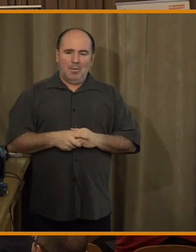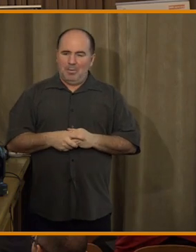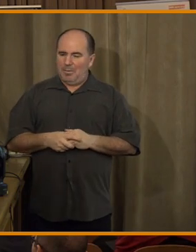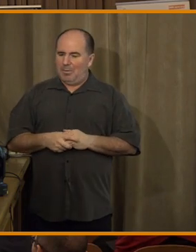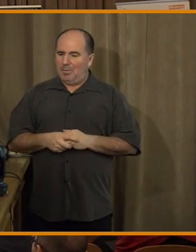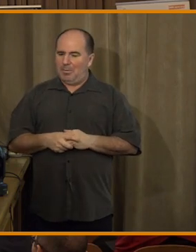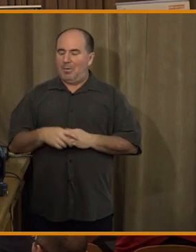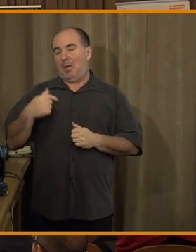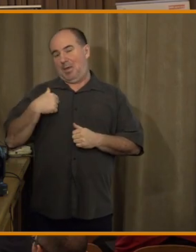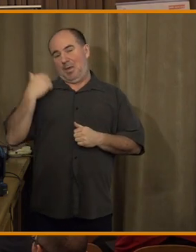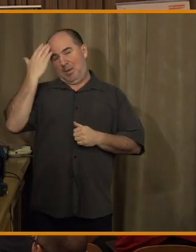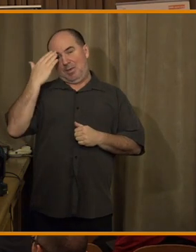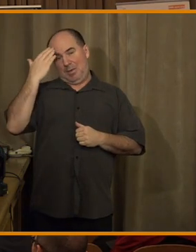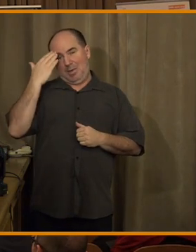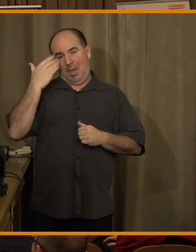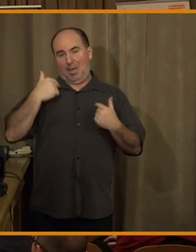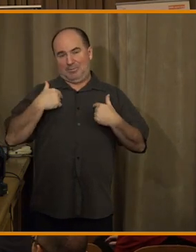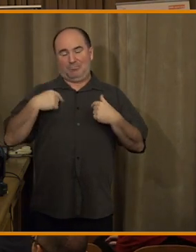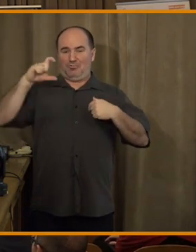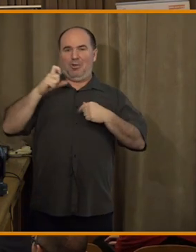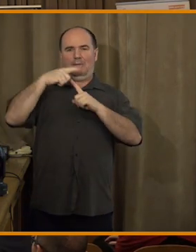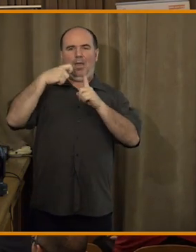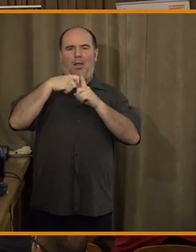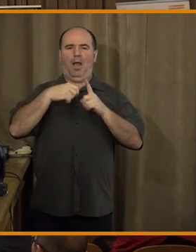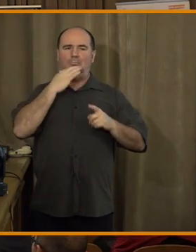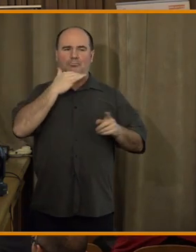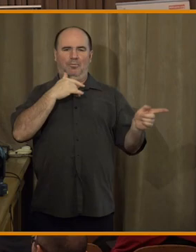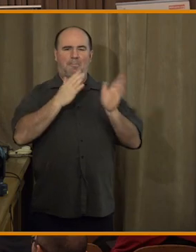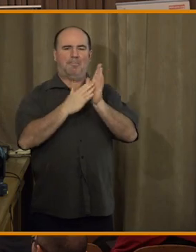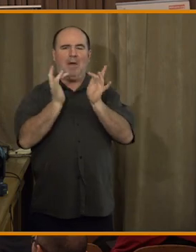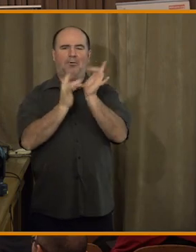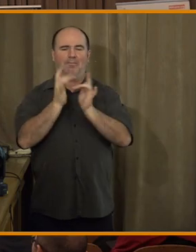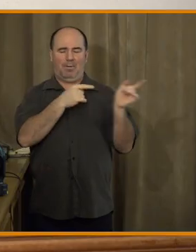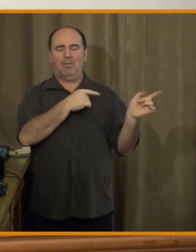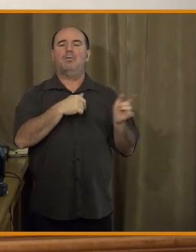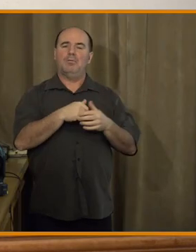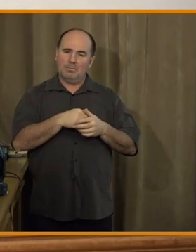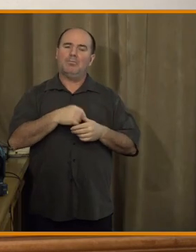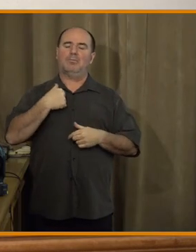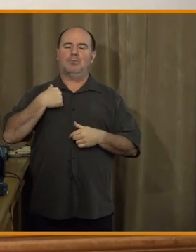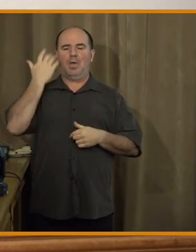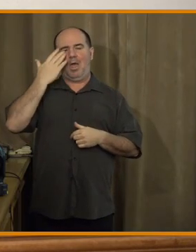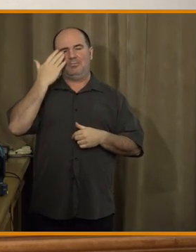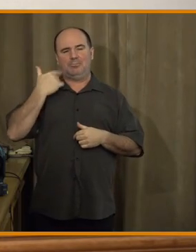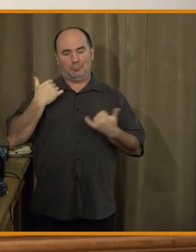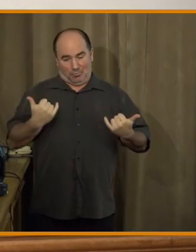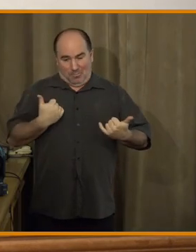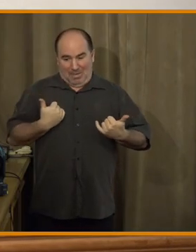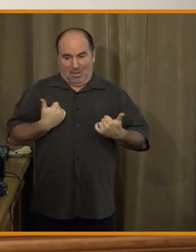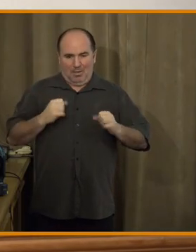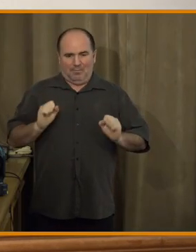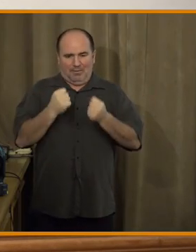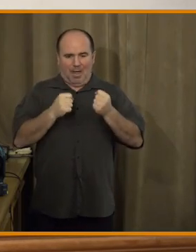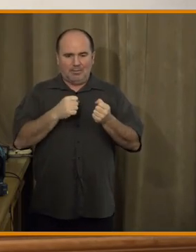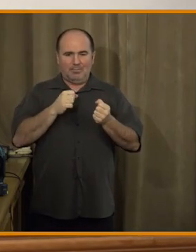Tak já myslím, že ta moje odpověď určitě nebude pro vás jako pro posluchače tak zajímavá jako seznam zprávy, protože přece jenom to, co děláme my, je poměrně